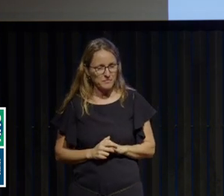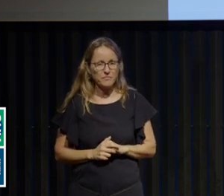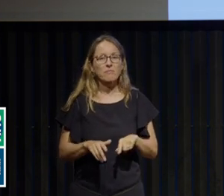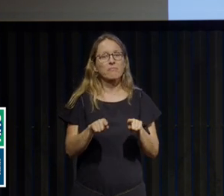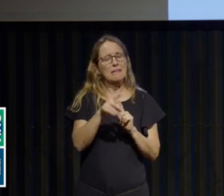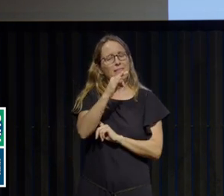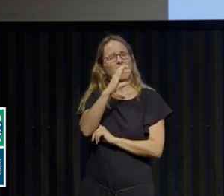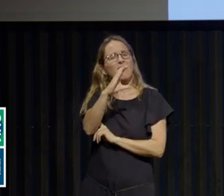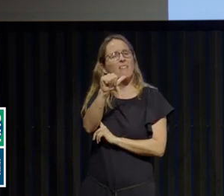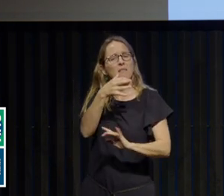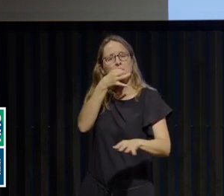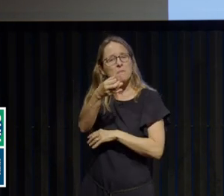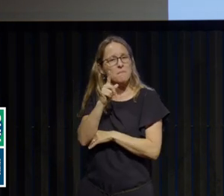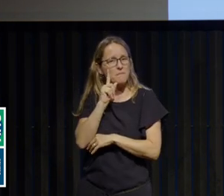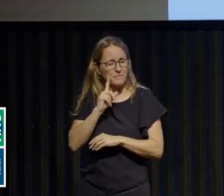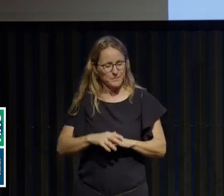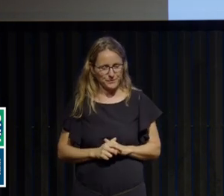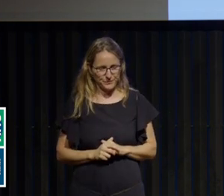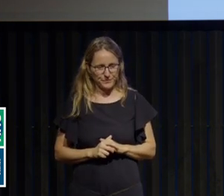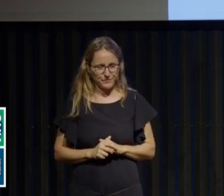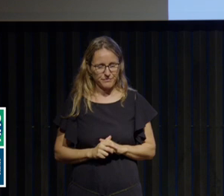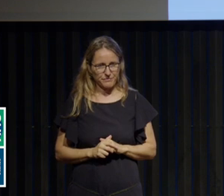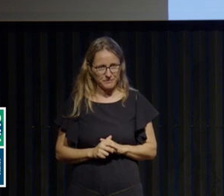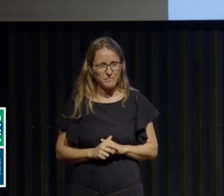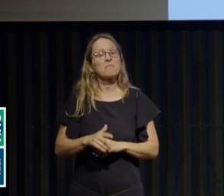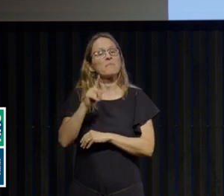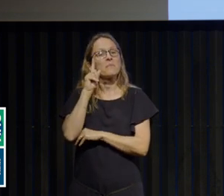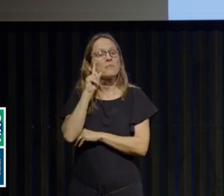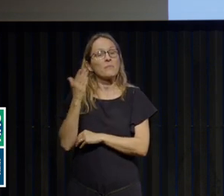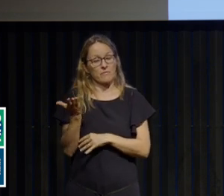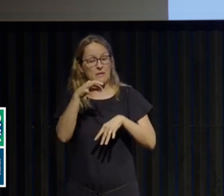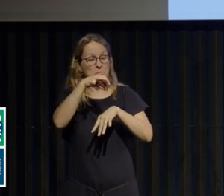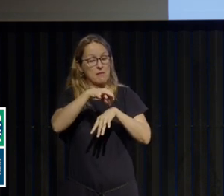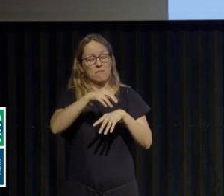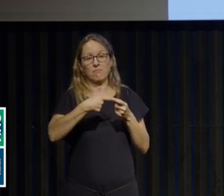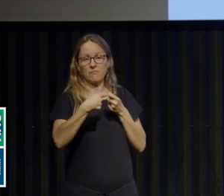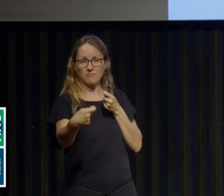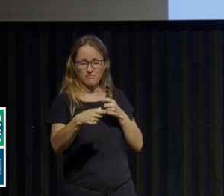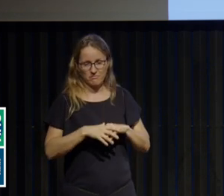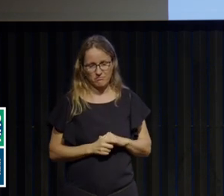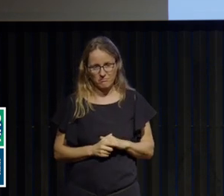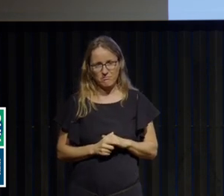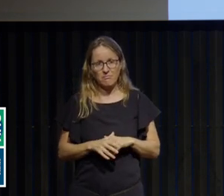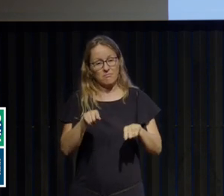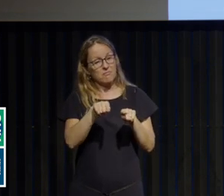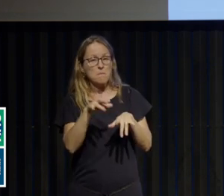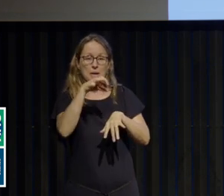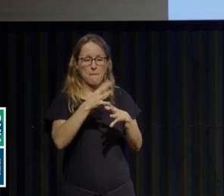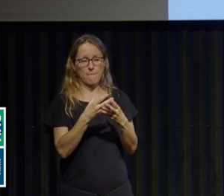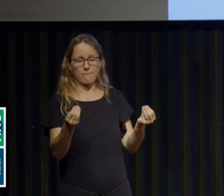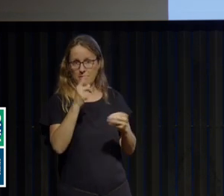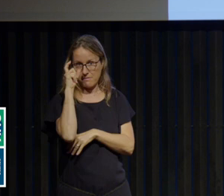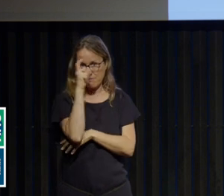conduites alimentaires ? Eh bien, d'une part, parce que ce sont des maladies longues, dont la guérison est difficile,